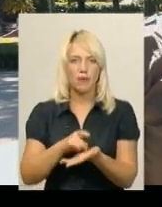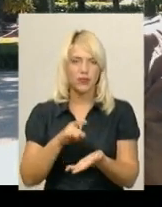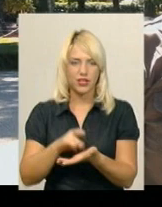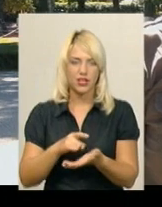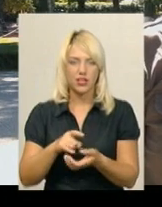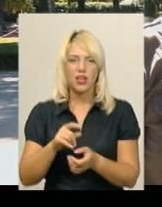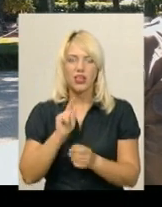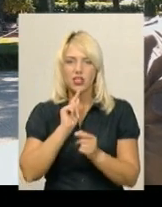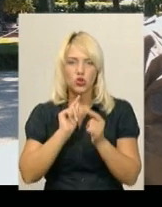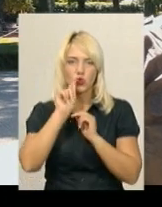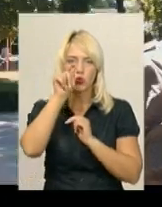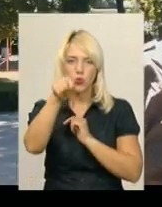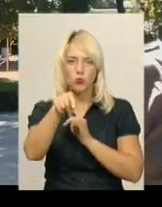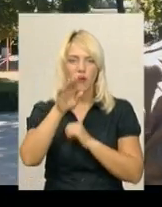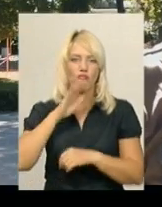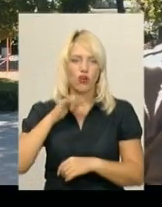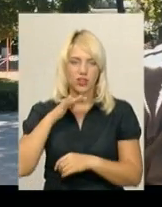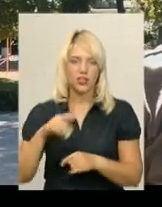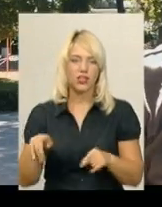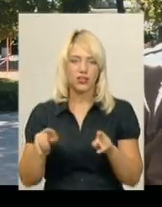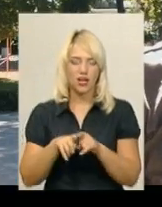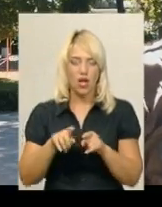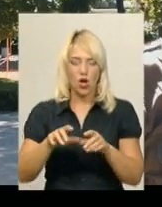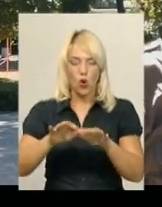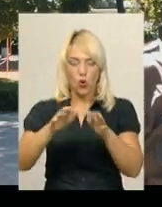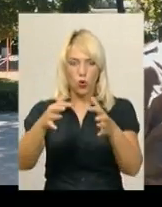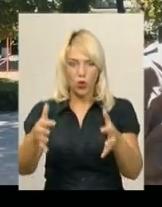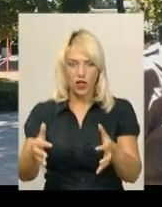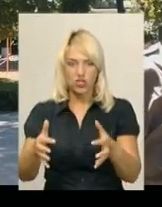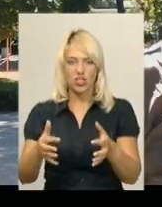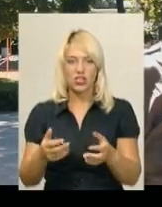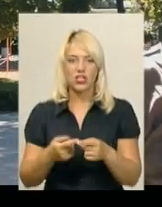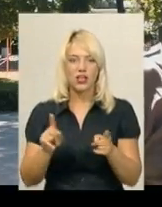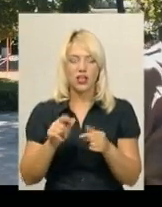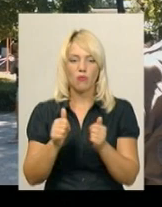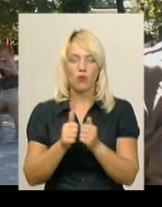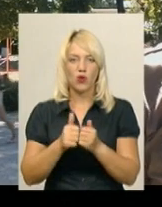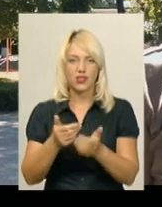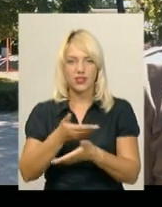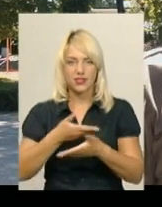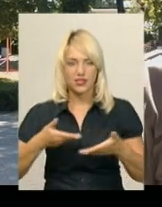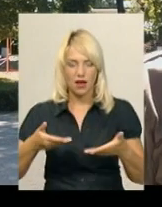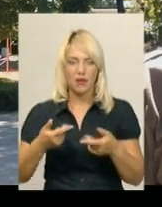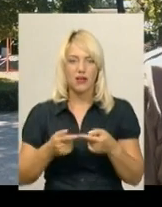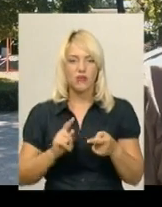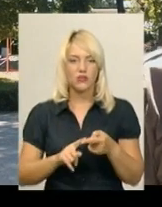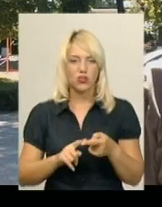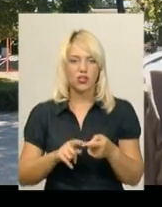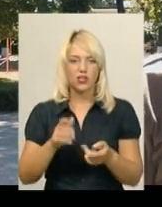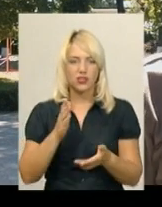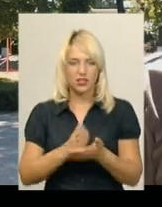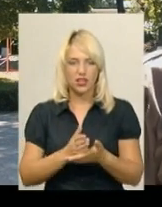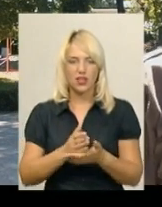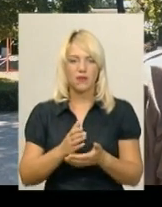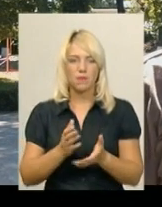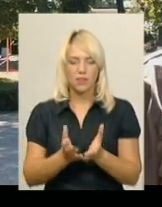струмені води. Та кругла чаша, яка зараз знаходиться поряд з нами, є теж